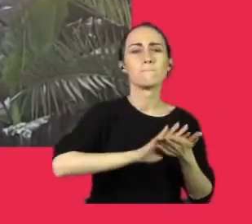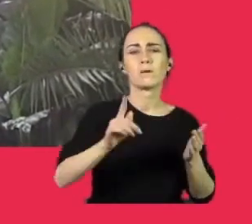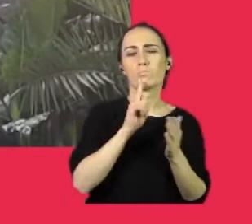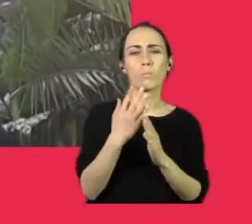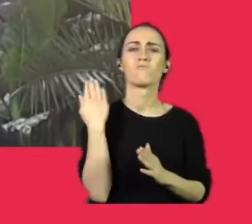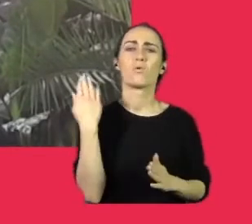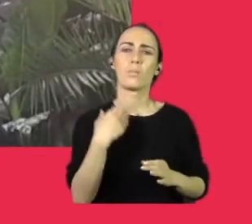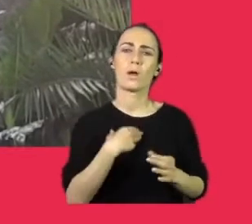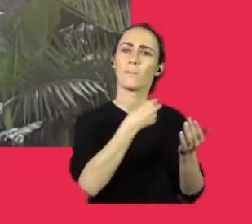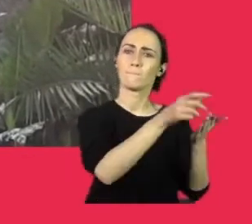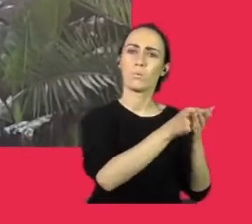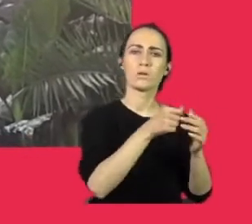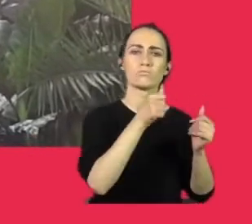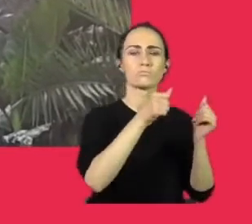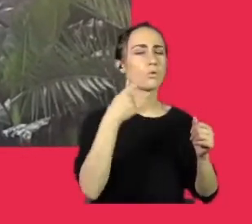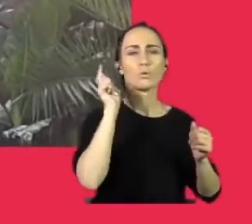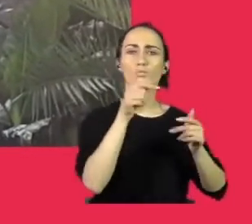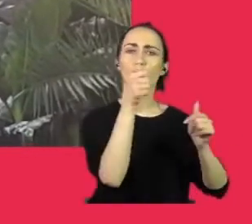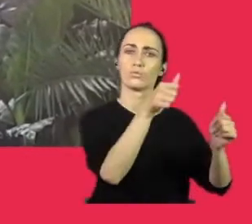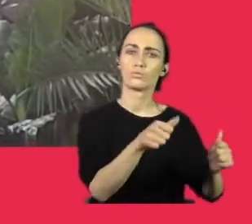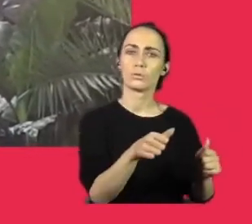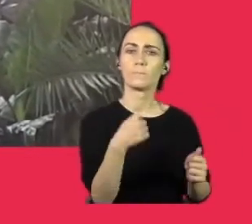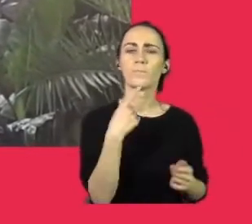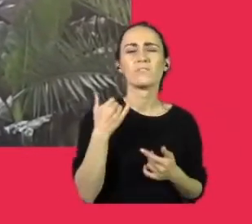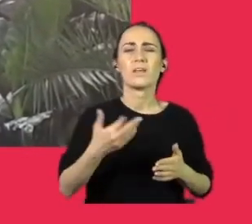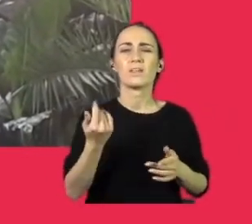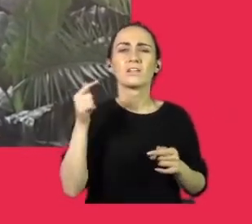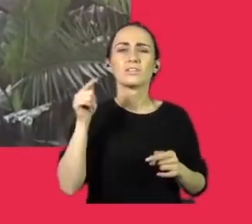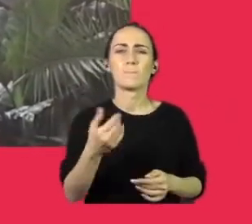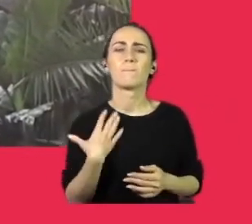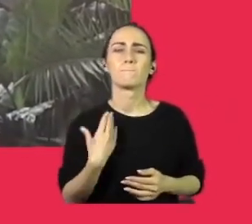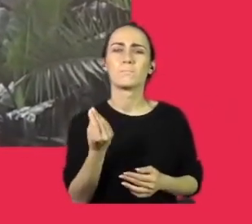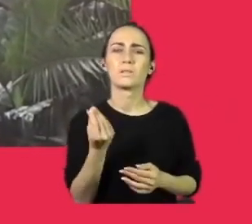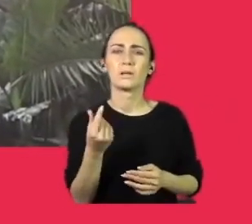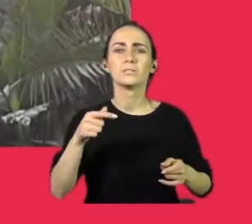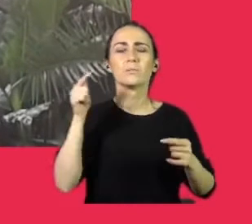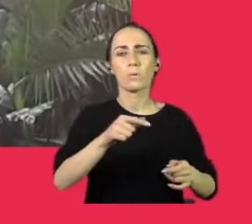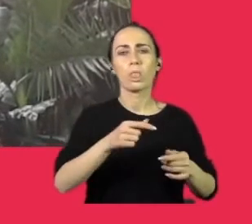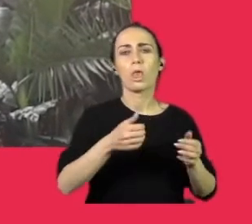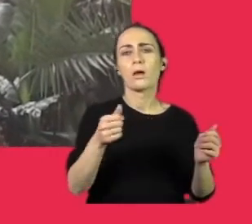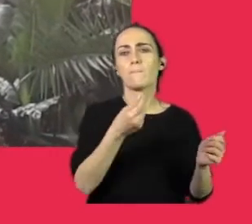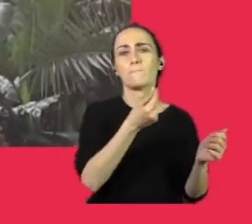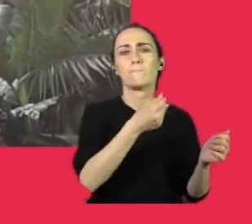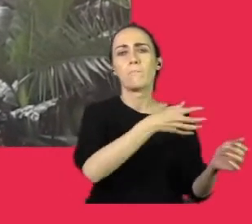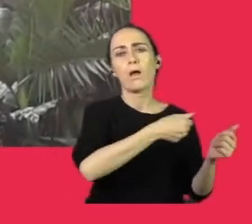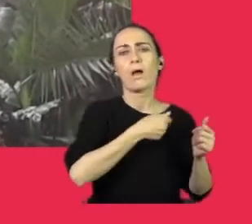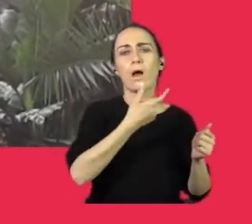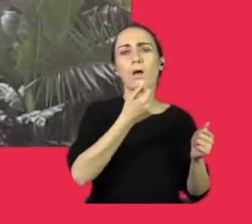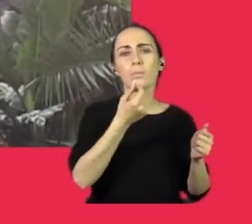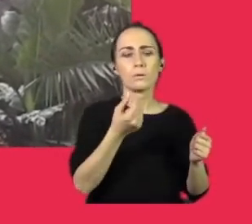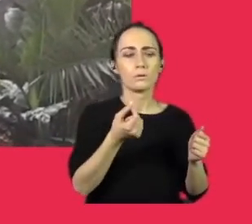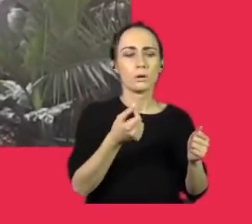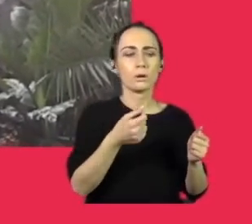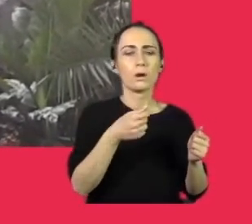najbardziej cenimy. Ile trzeba mieć, by adoptować zwierzaka we wrocławskim ogrodzie? No i to już od pięciu ze